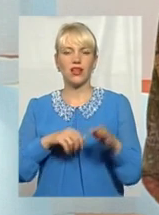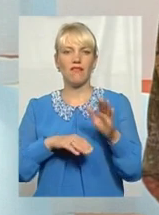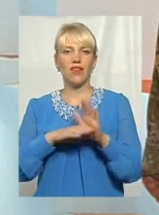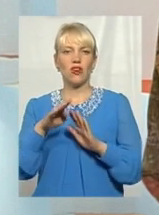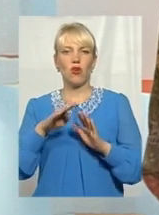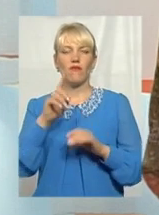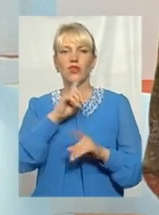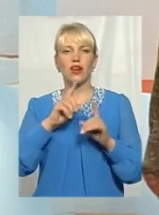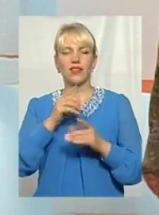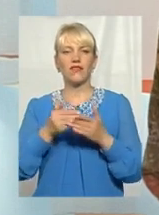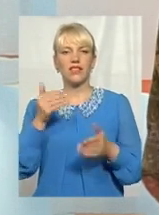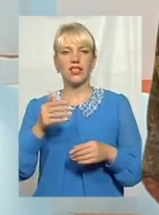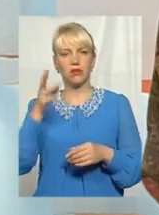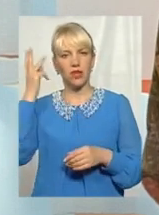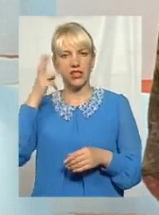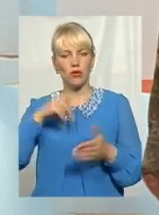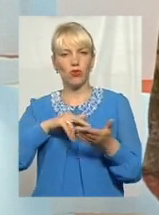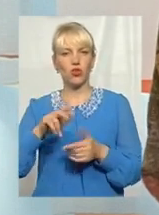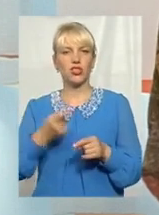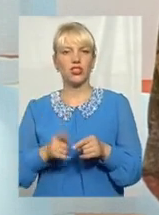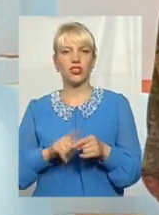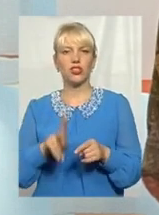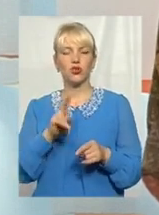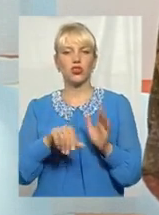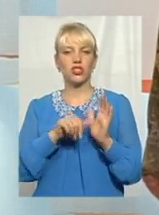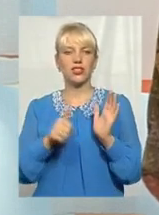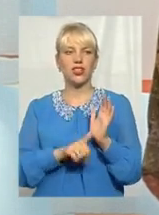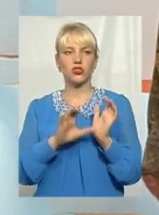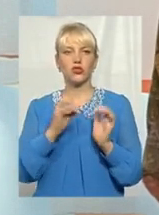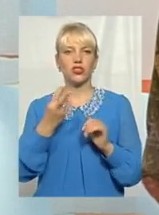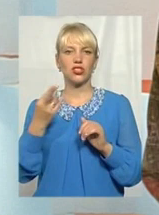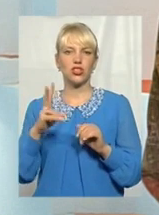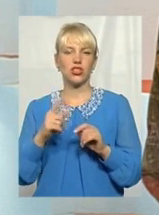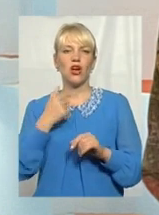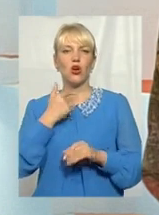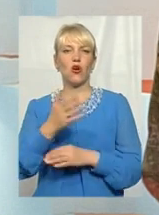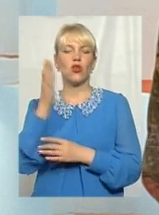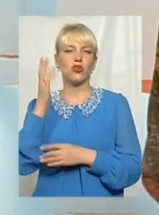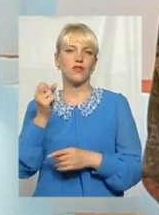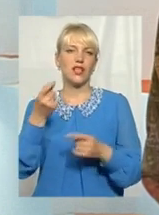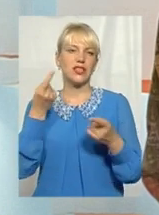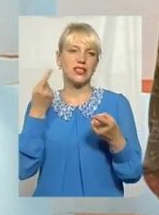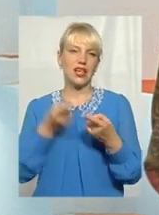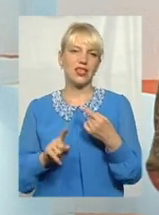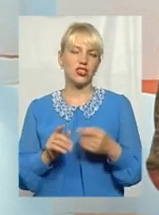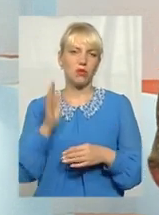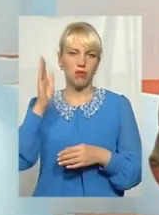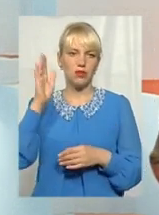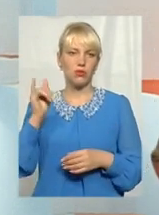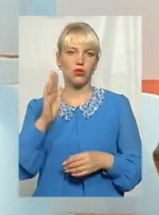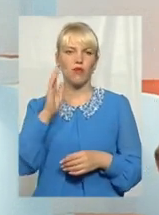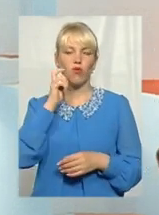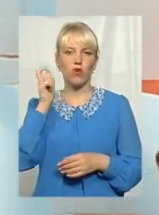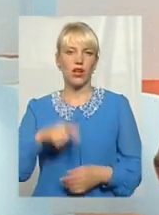від Хмельниччини пройшли ті, які 16 січня голосували зовсім за інші перспективи України.